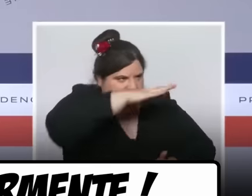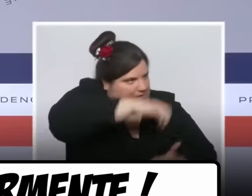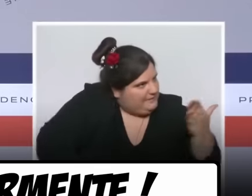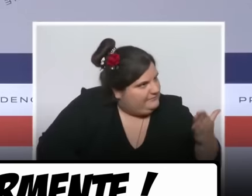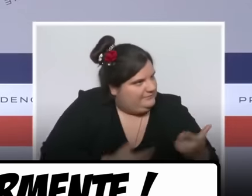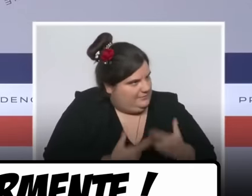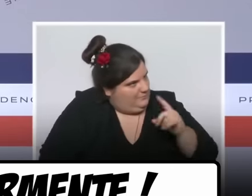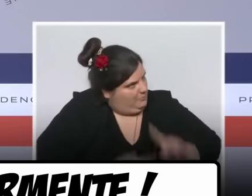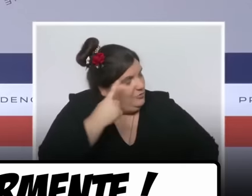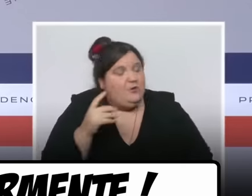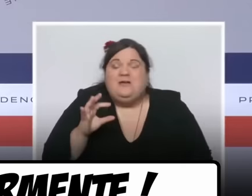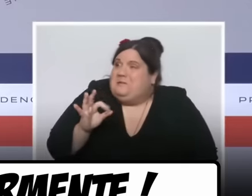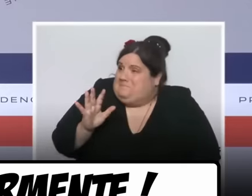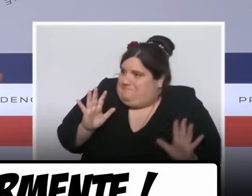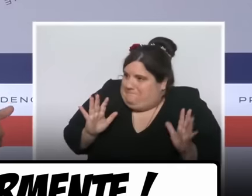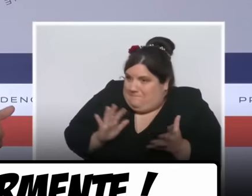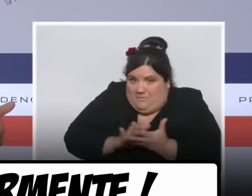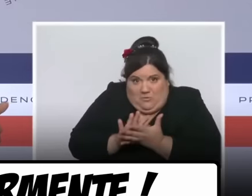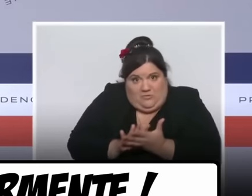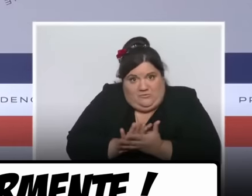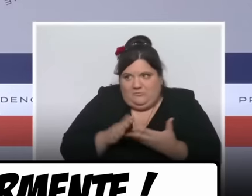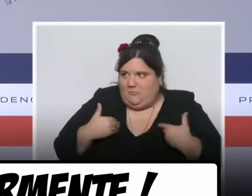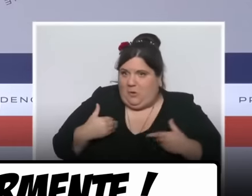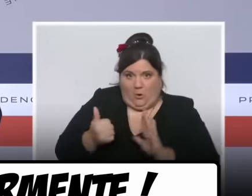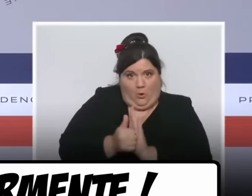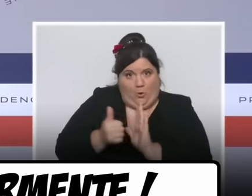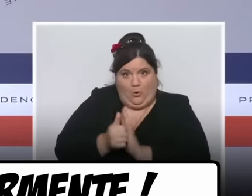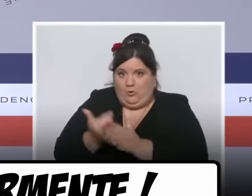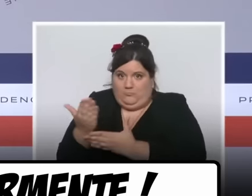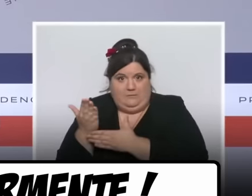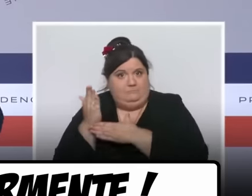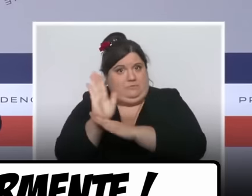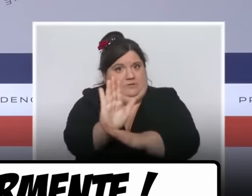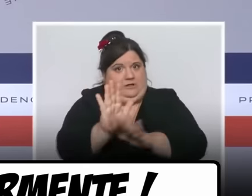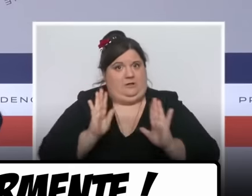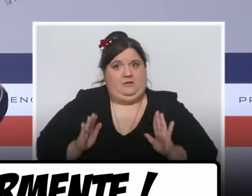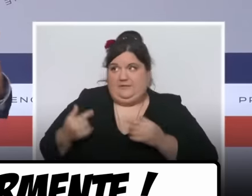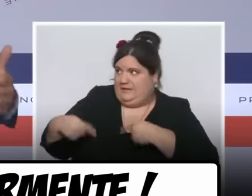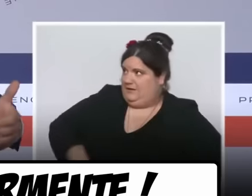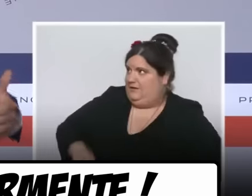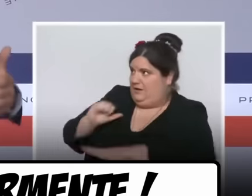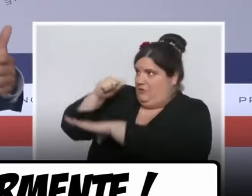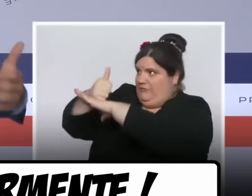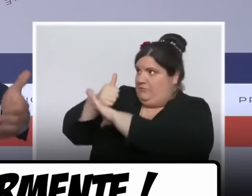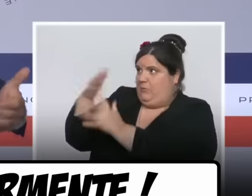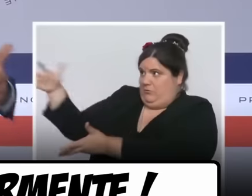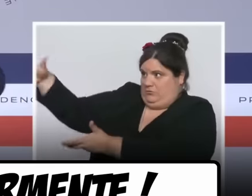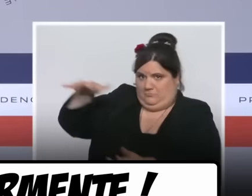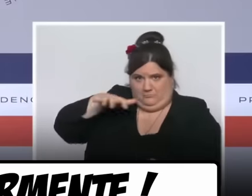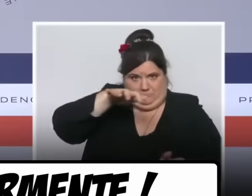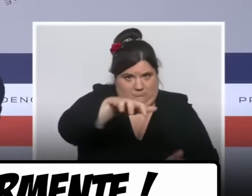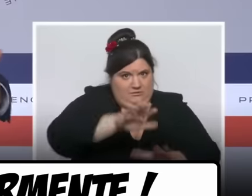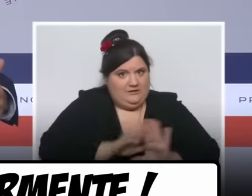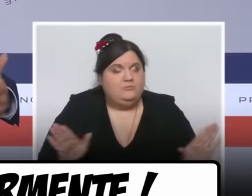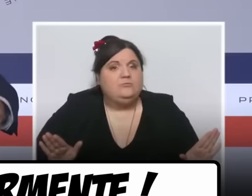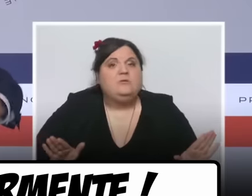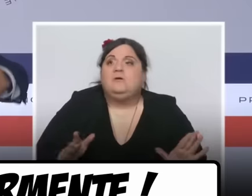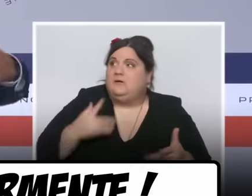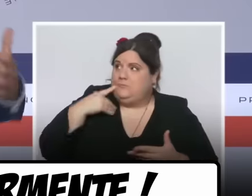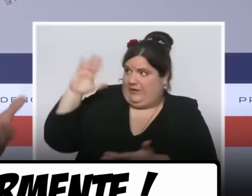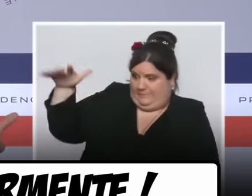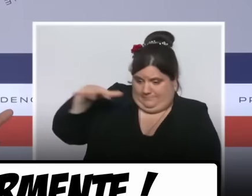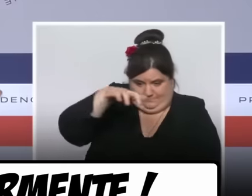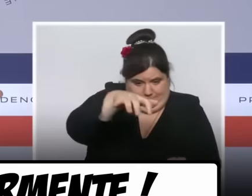Je suis porte-parole du gouvernement, c'est-à-dire que je porte la parole du gouvernement. Donc quand je dois dire les choses, je dis les choses avec la certitude que c'est la parole